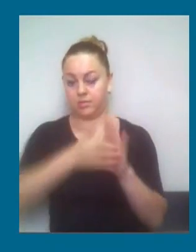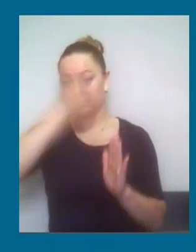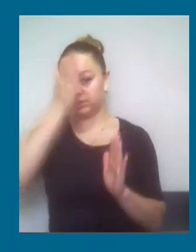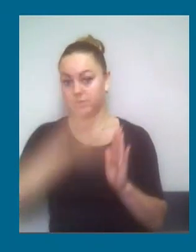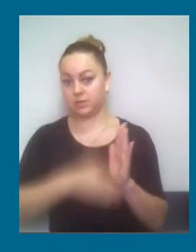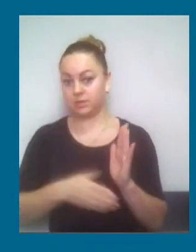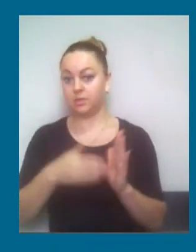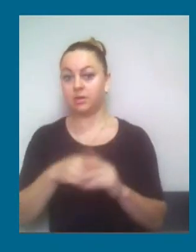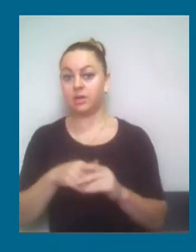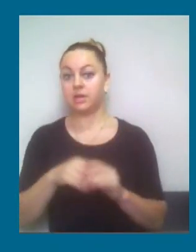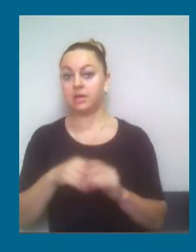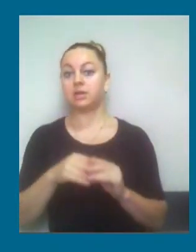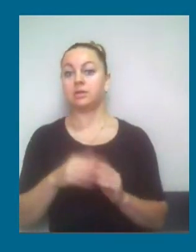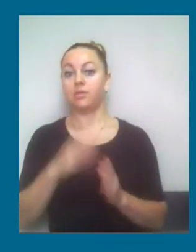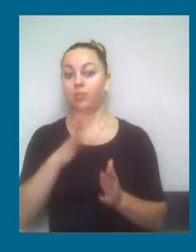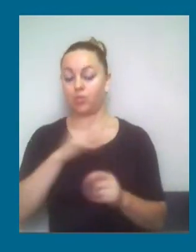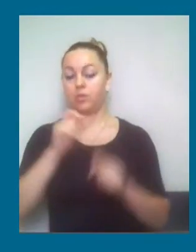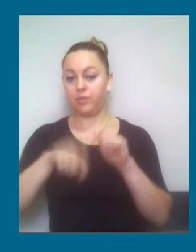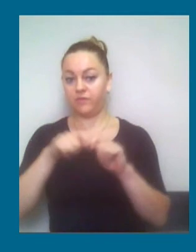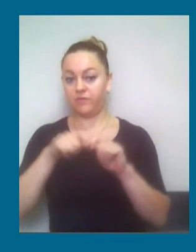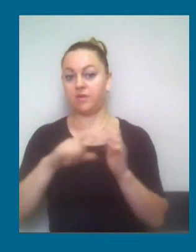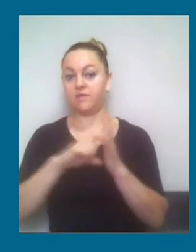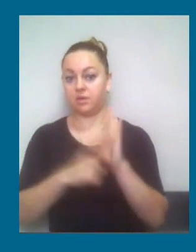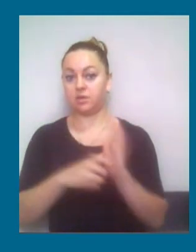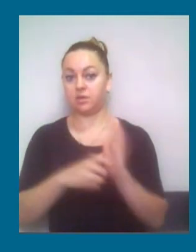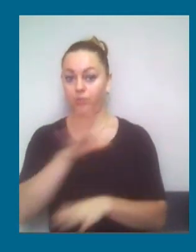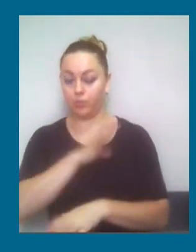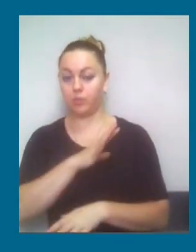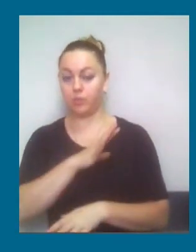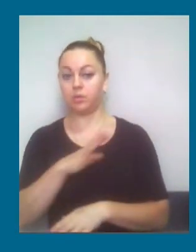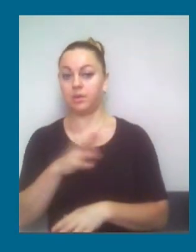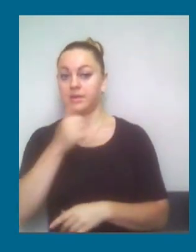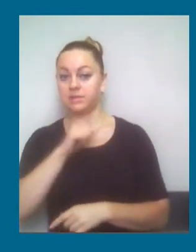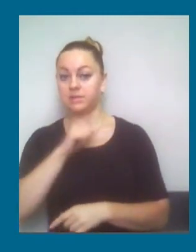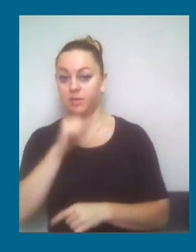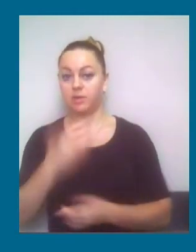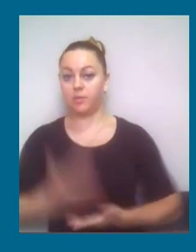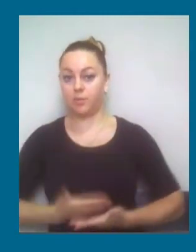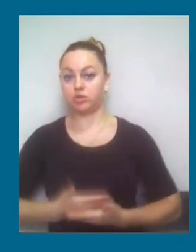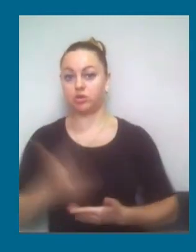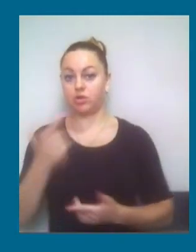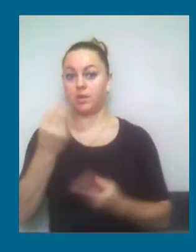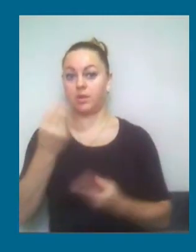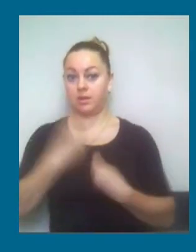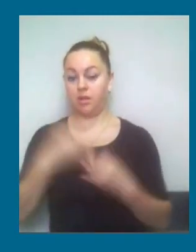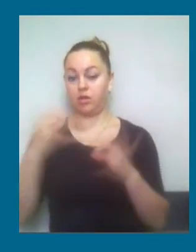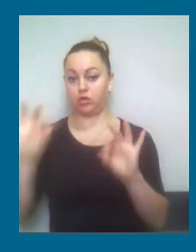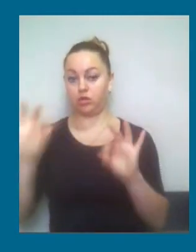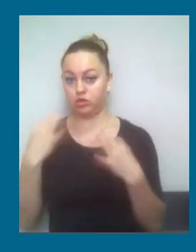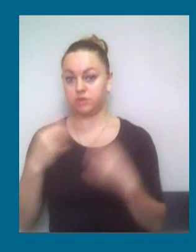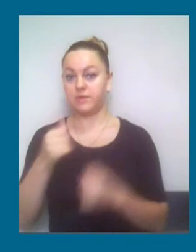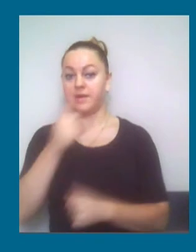чотири квартири були обстежені безпосередньо експертами та мешканцями будинку було надано дозвіл експертам на